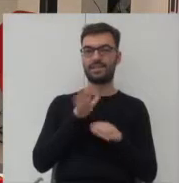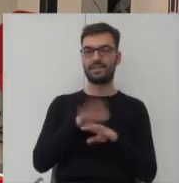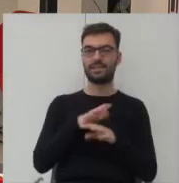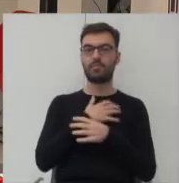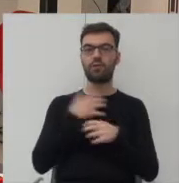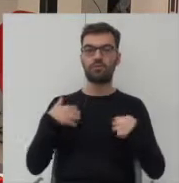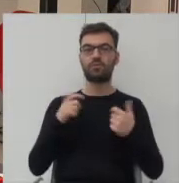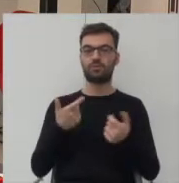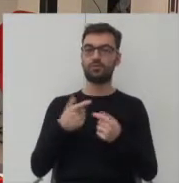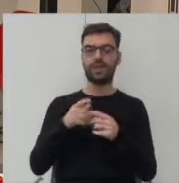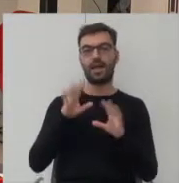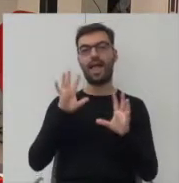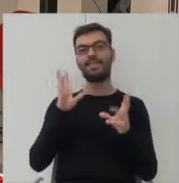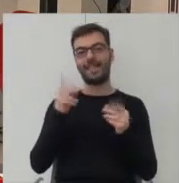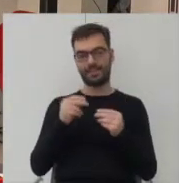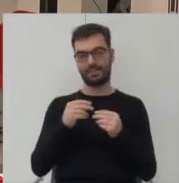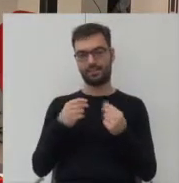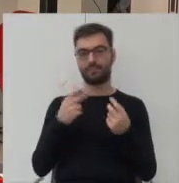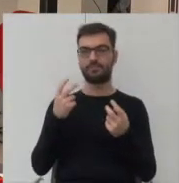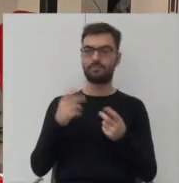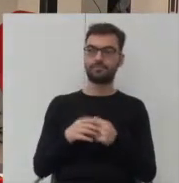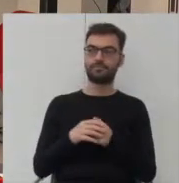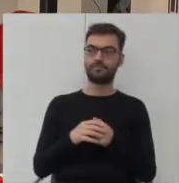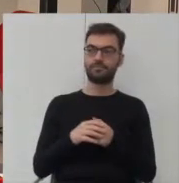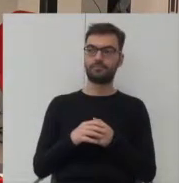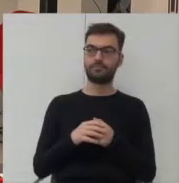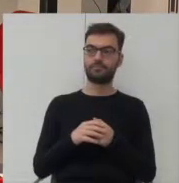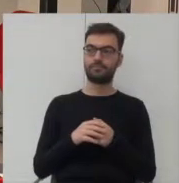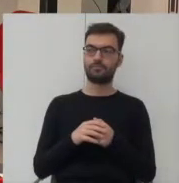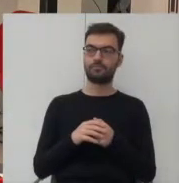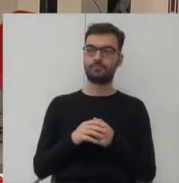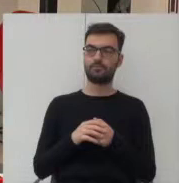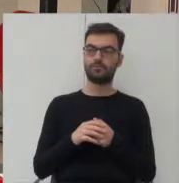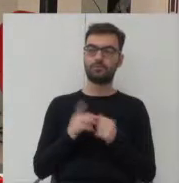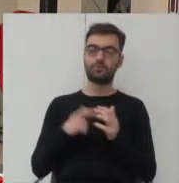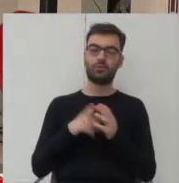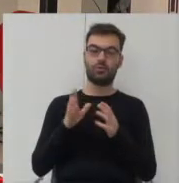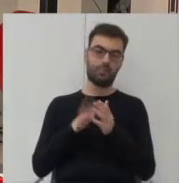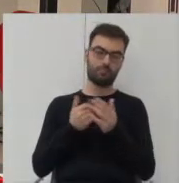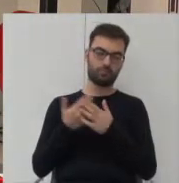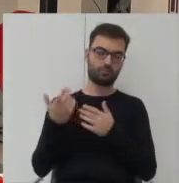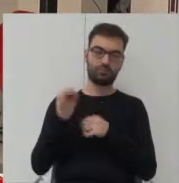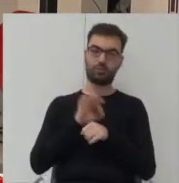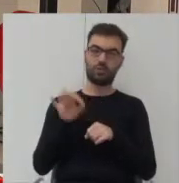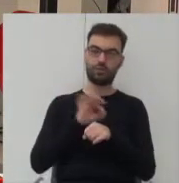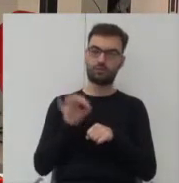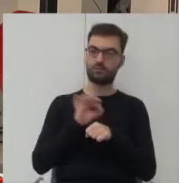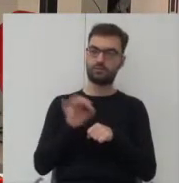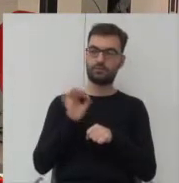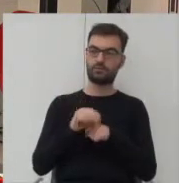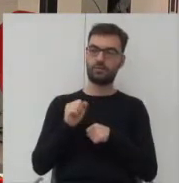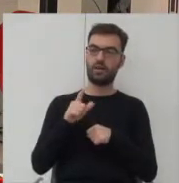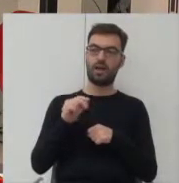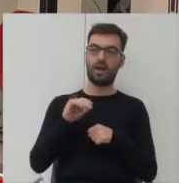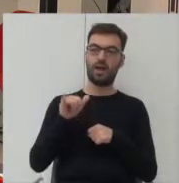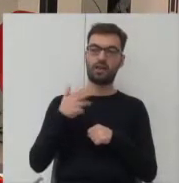jednak estetyka i to też pokazują przykłady projektów Alejandro